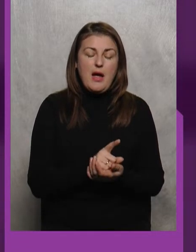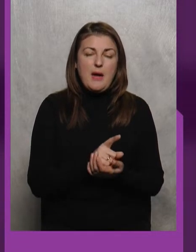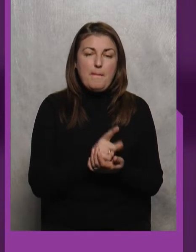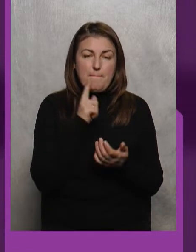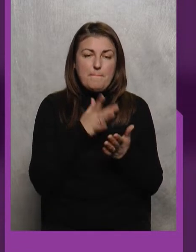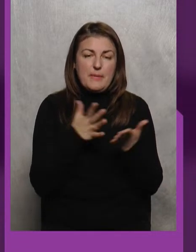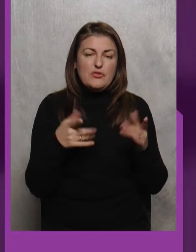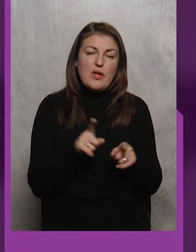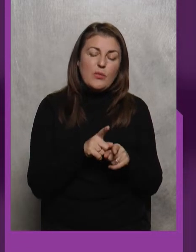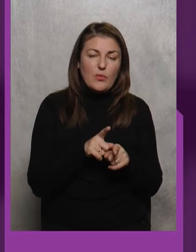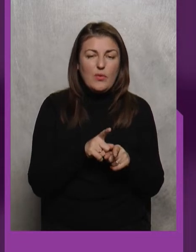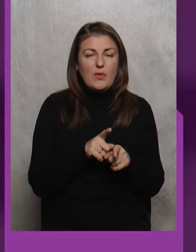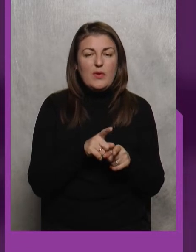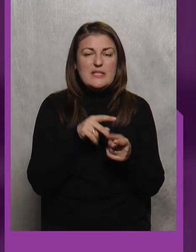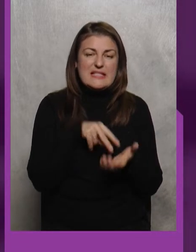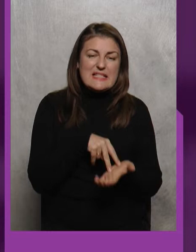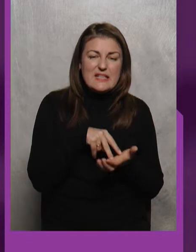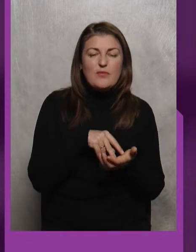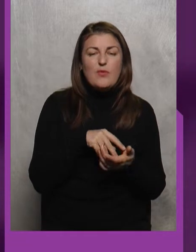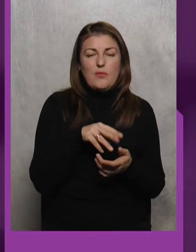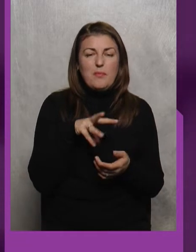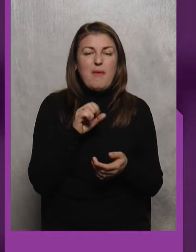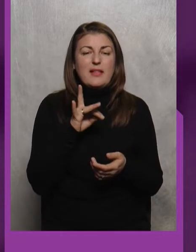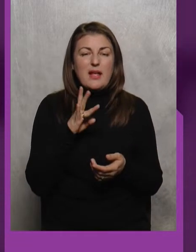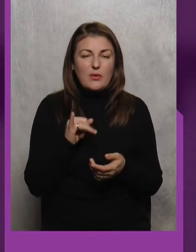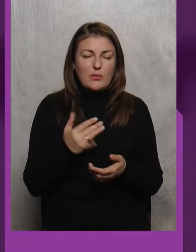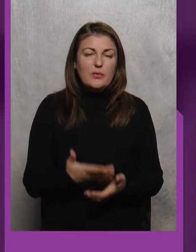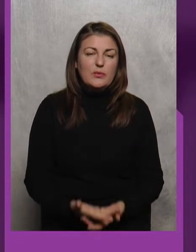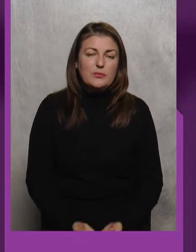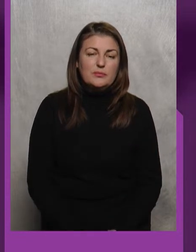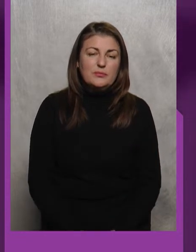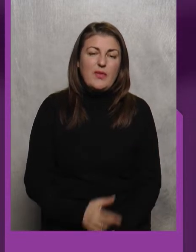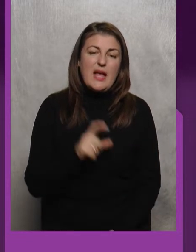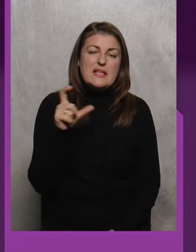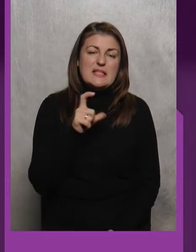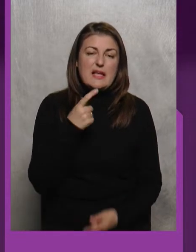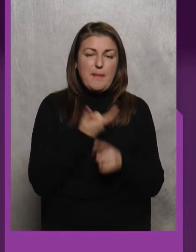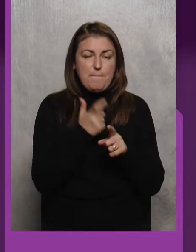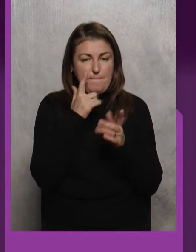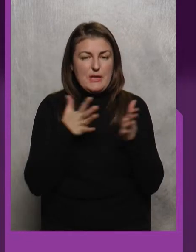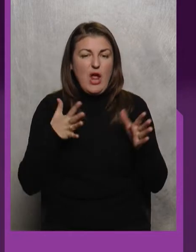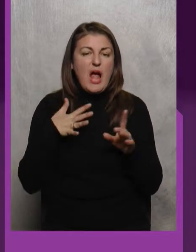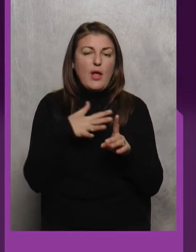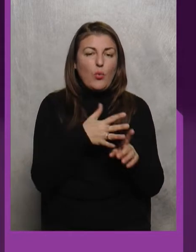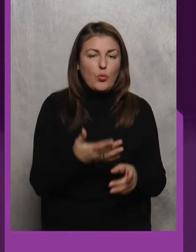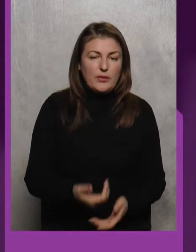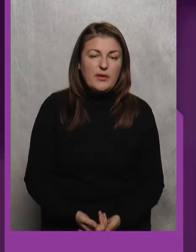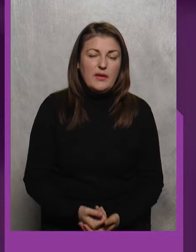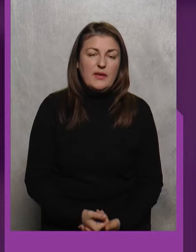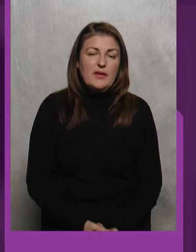Манеру Стійку Манеру Сині Більше Атакую Зараз Він Перевів